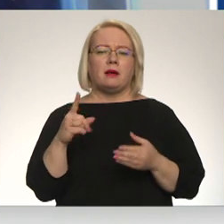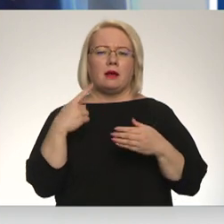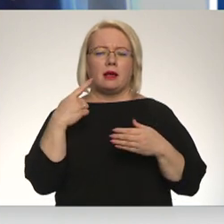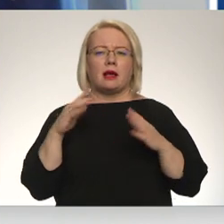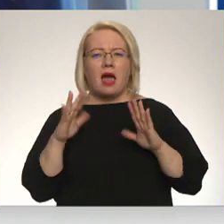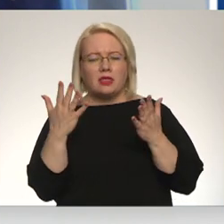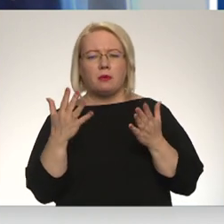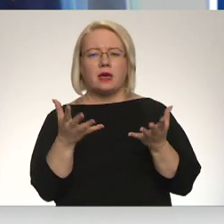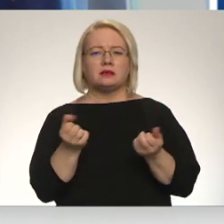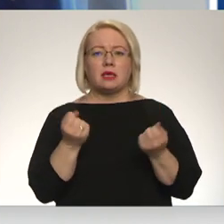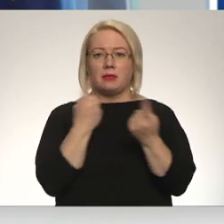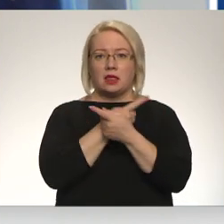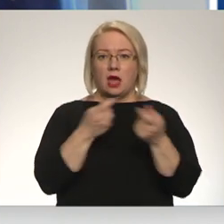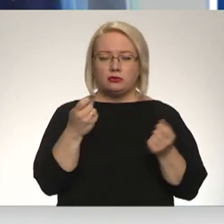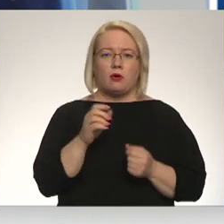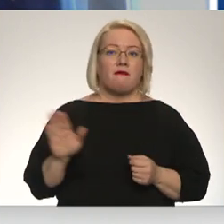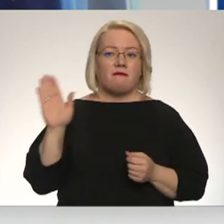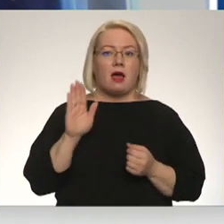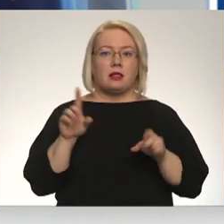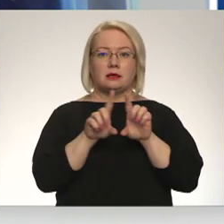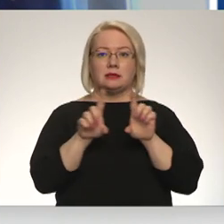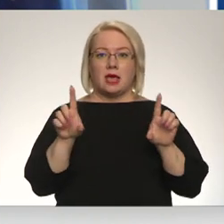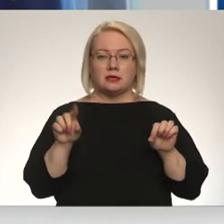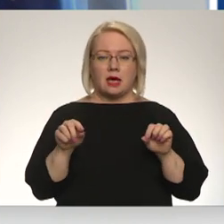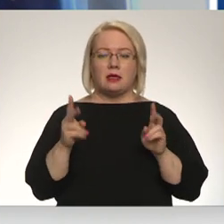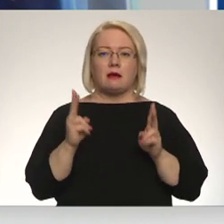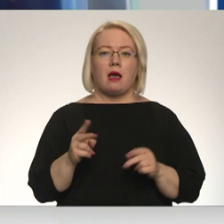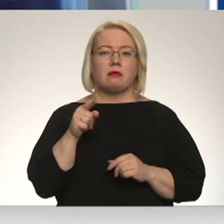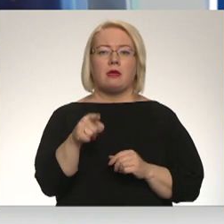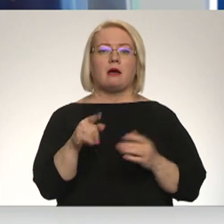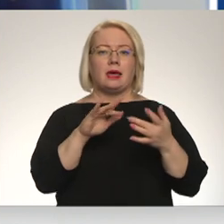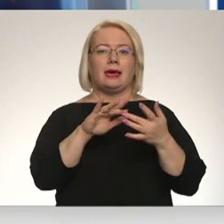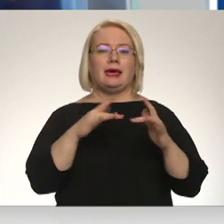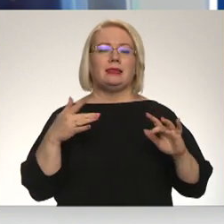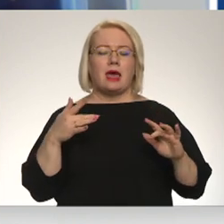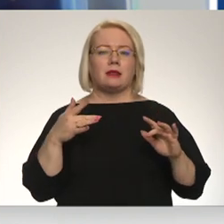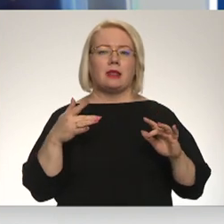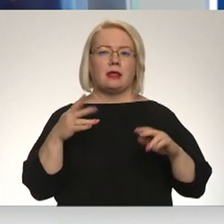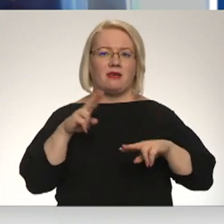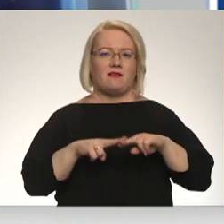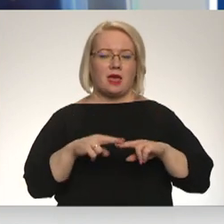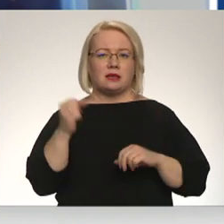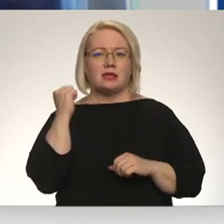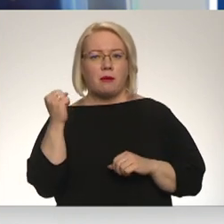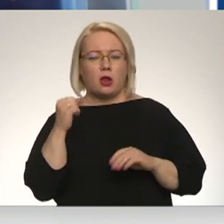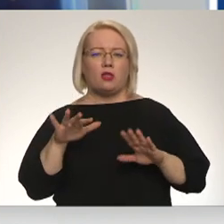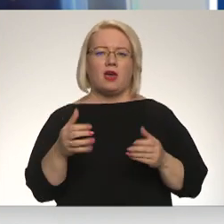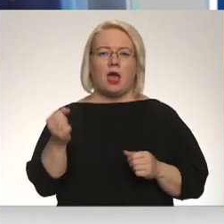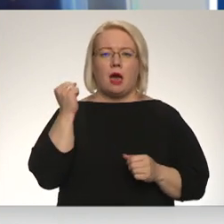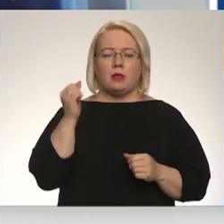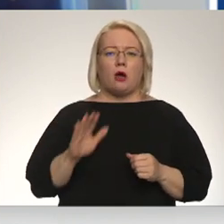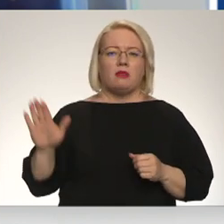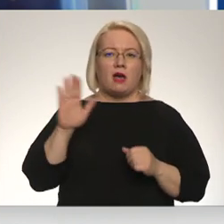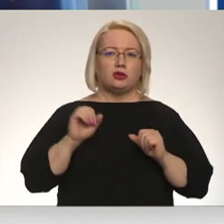saņemta informācija no valsts iestādes, ka šādi interneta resursi apdraud vai var apdraudēt valsts